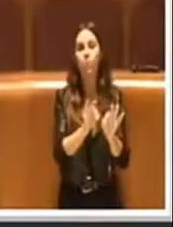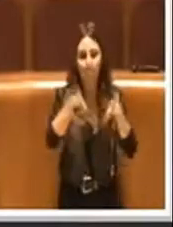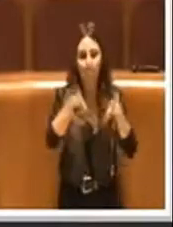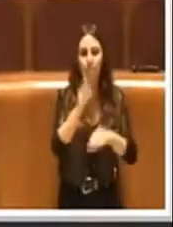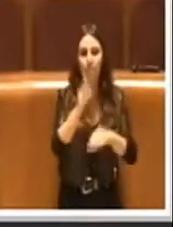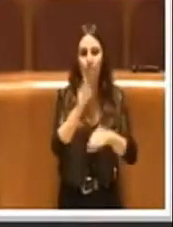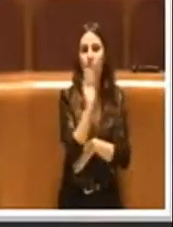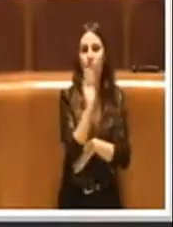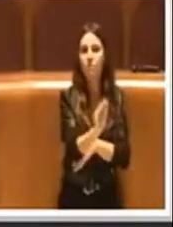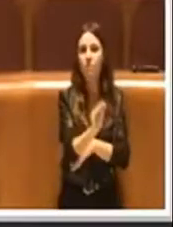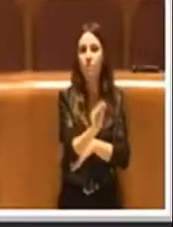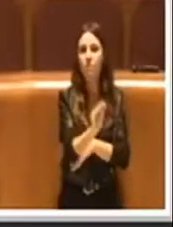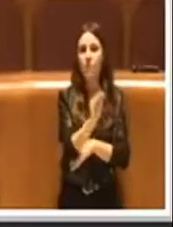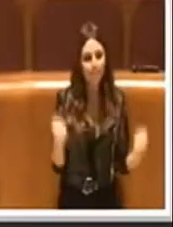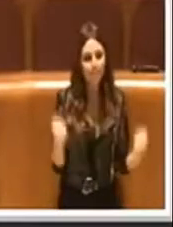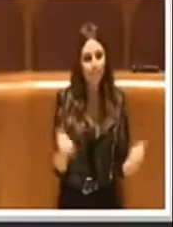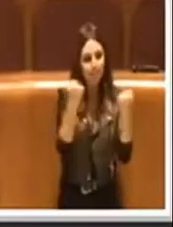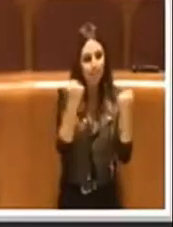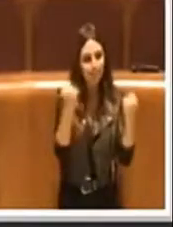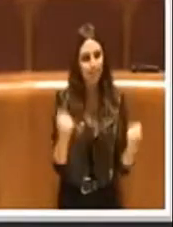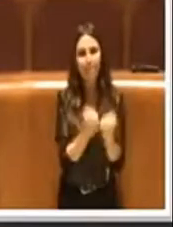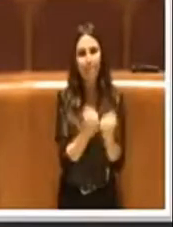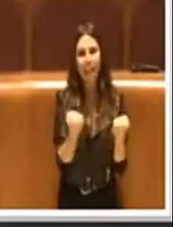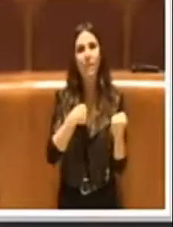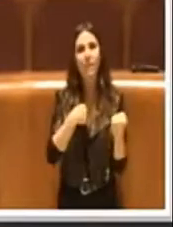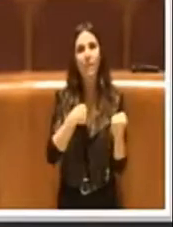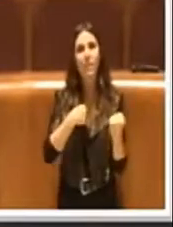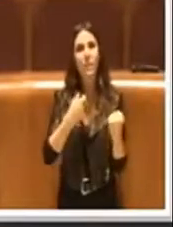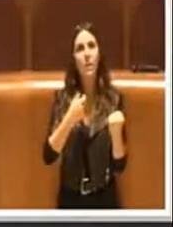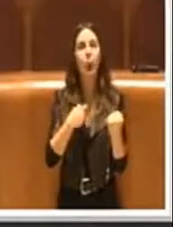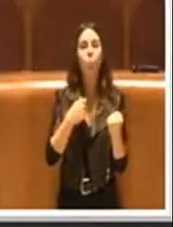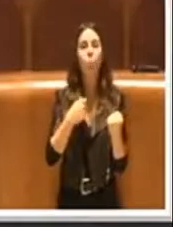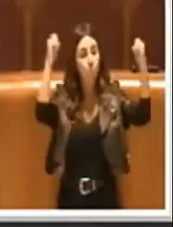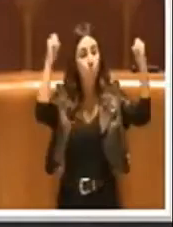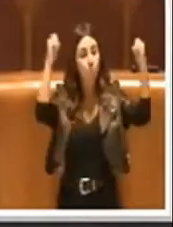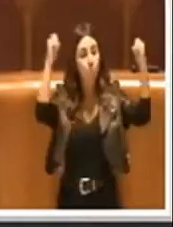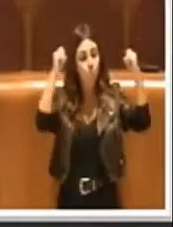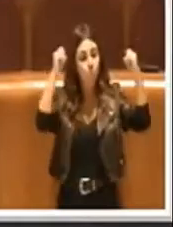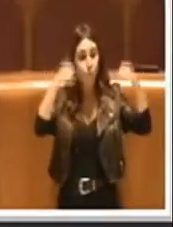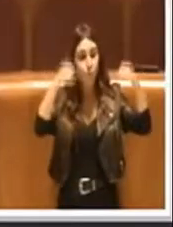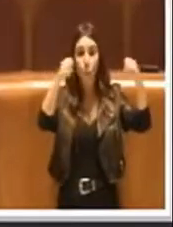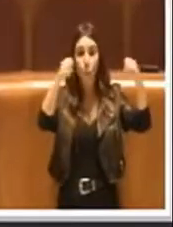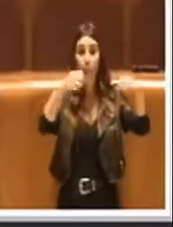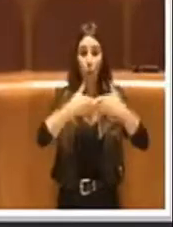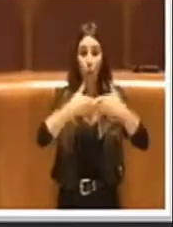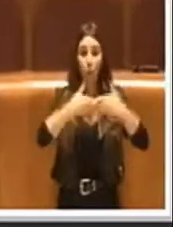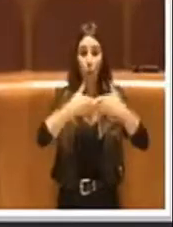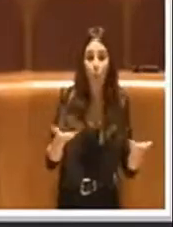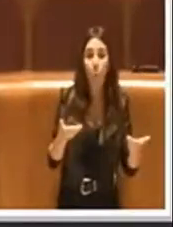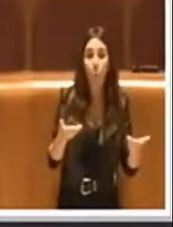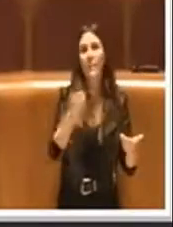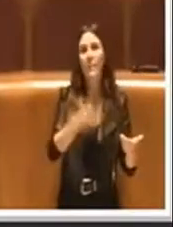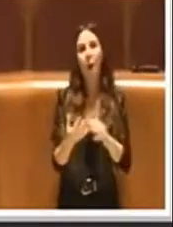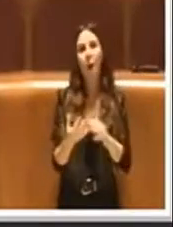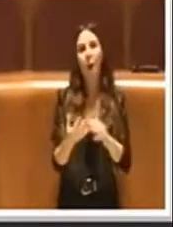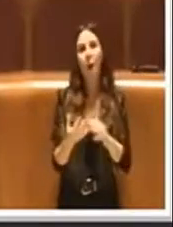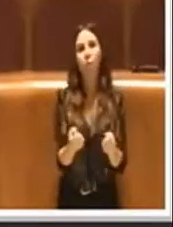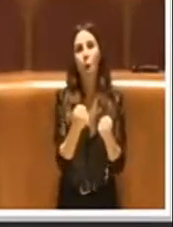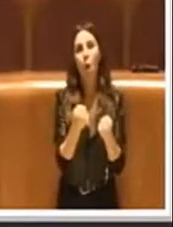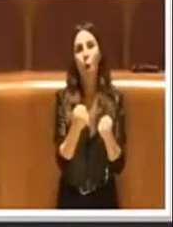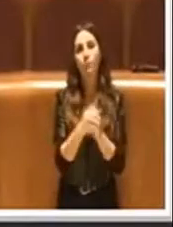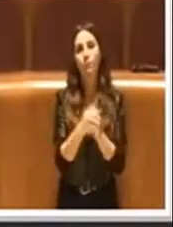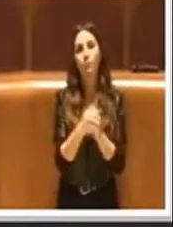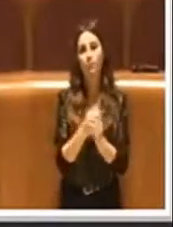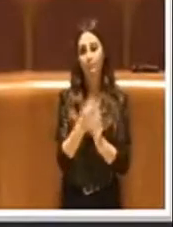promuovere un'attività di potenziamento dell'illuminazione pubblica. Allora, io dico